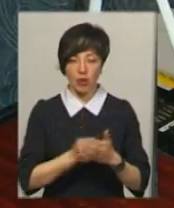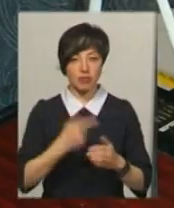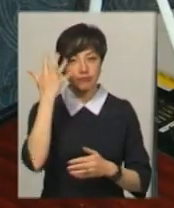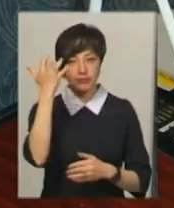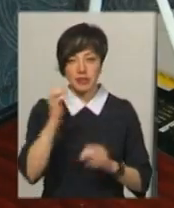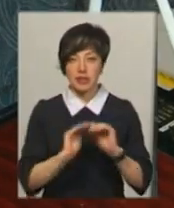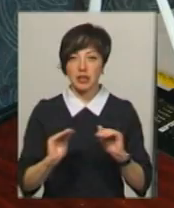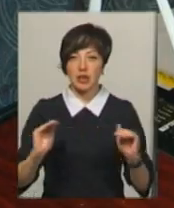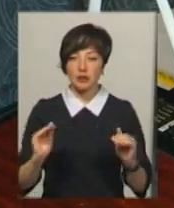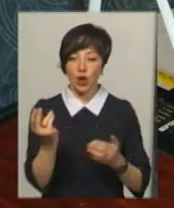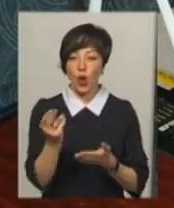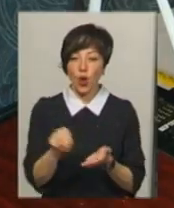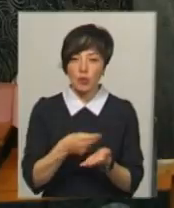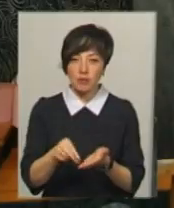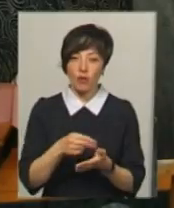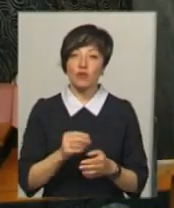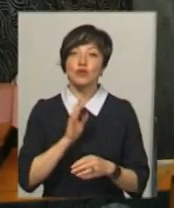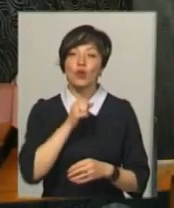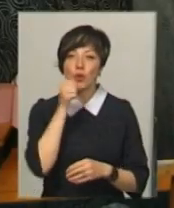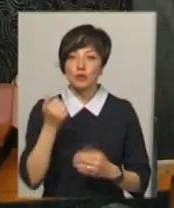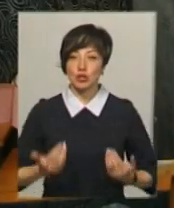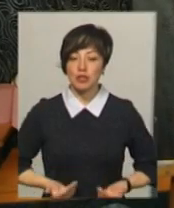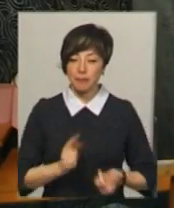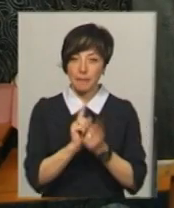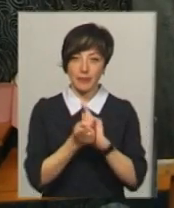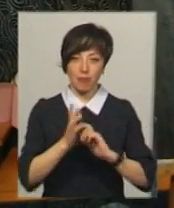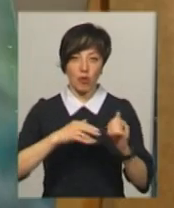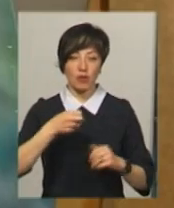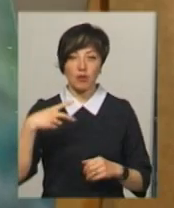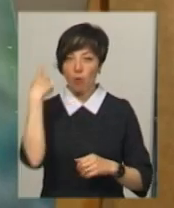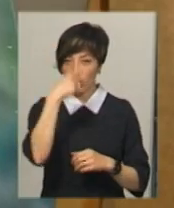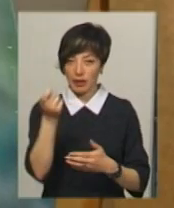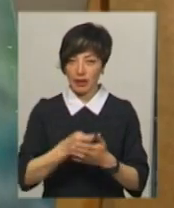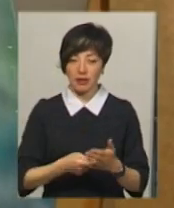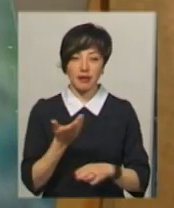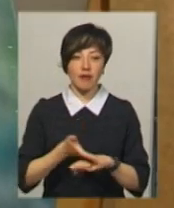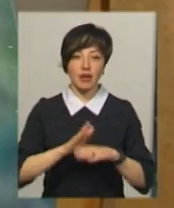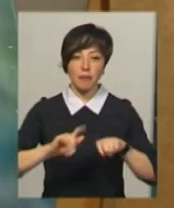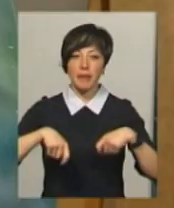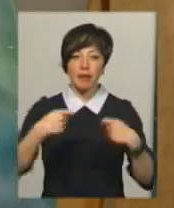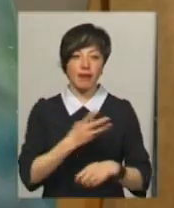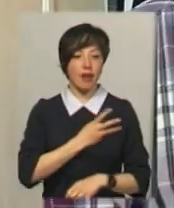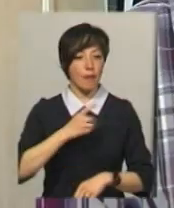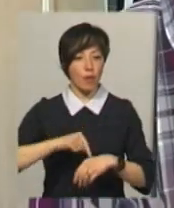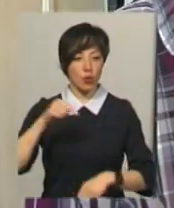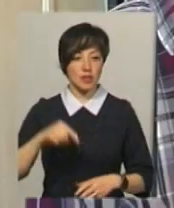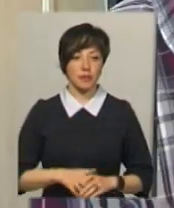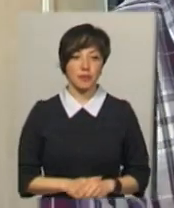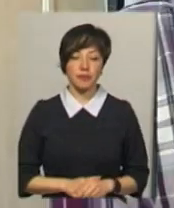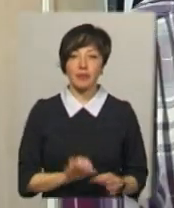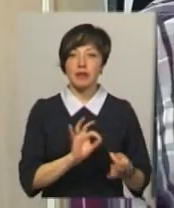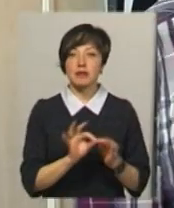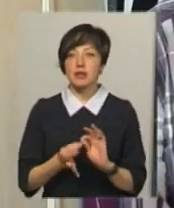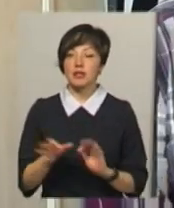захоплене дитячими розмальовками у дрослому житті переросло у професію. У портреті, на його думку, найважче передати емоції. Складніше